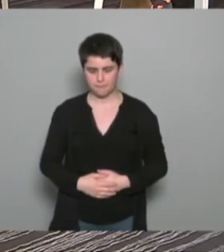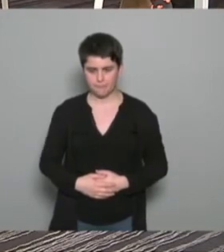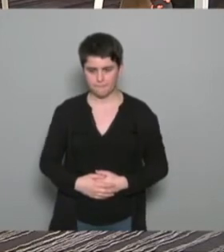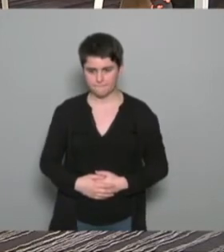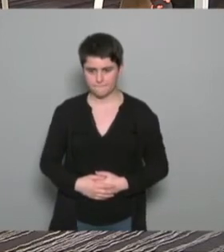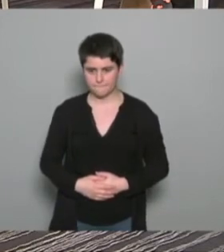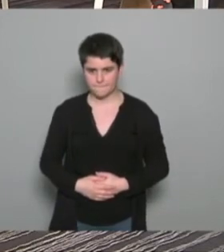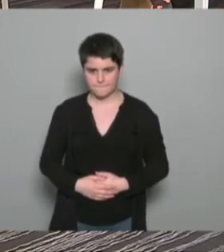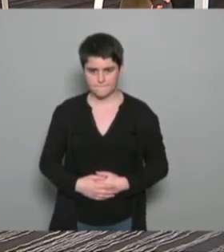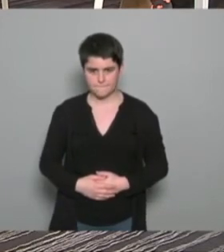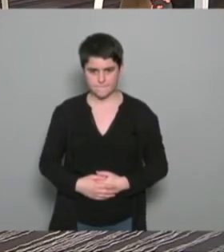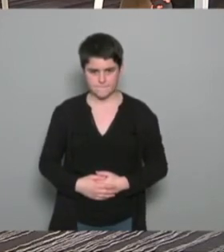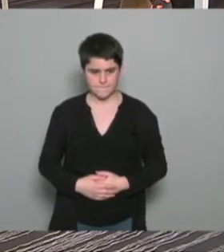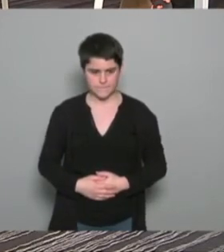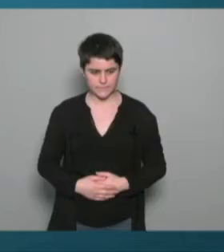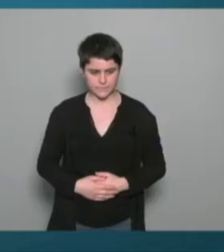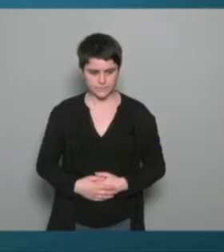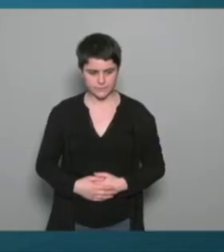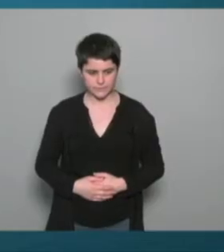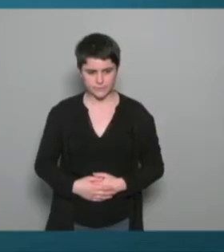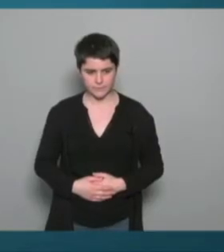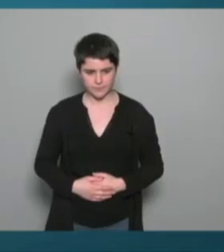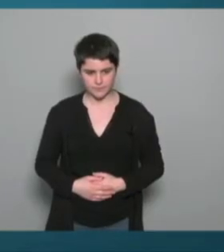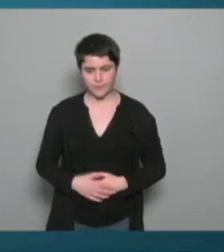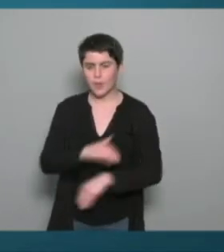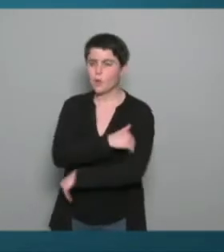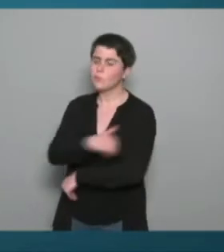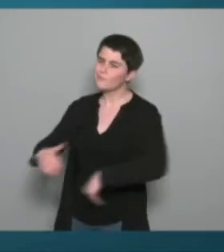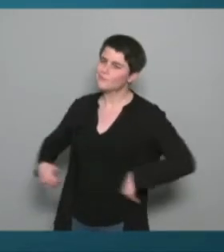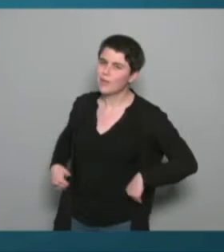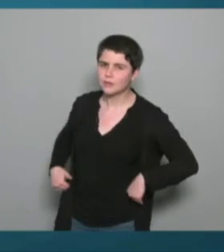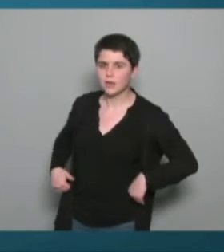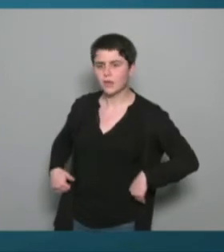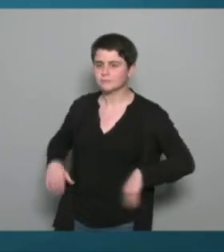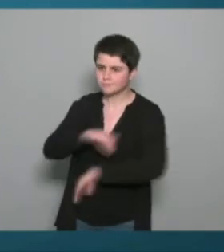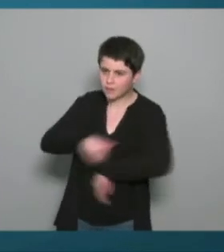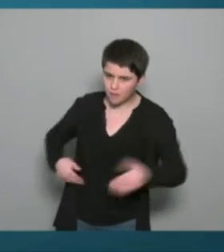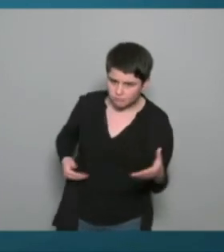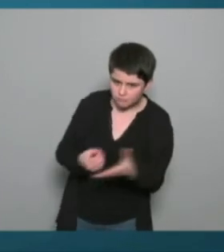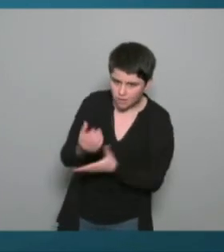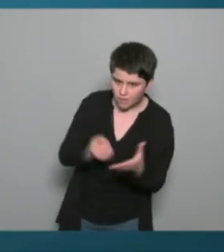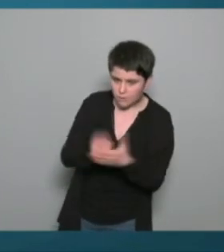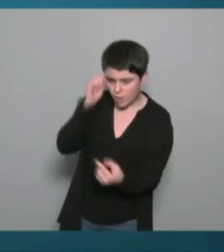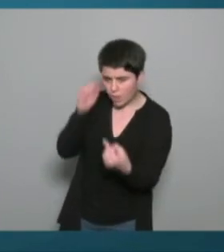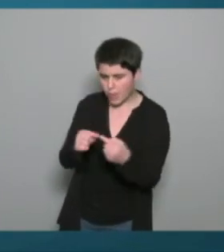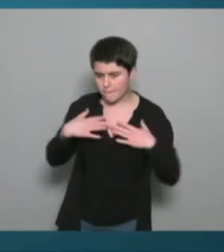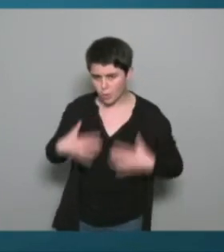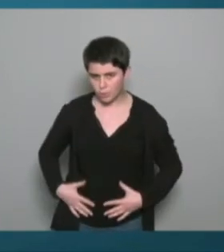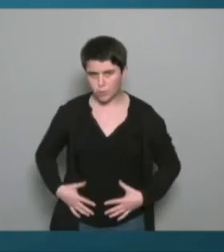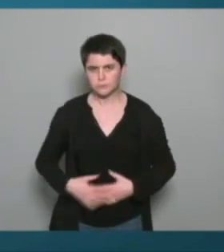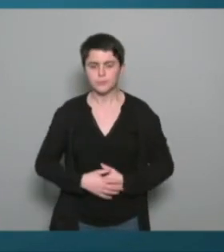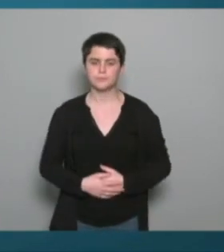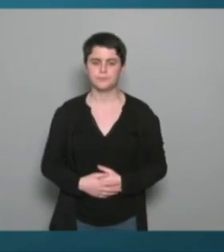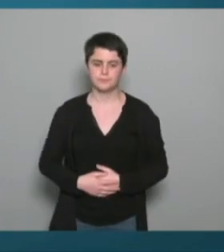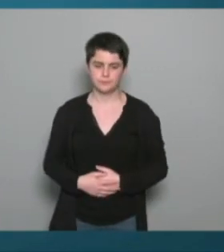une dernière chose par rapport à ça et par rapport au comportement si vous permettez aussi c'est effectivement une des compétences vous avez raison